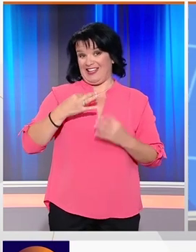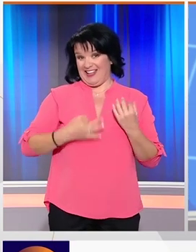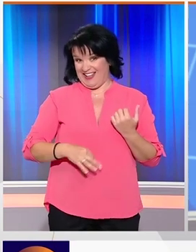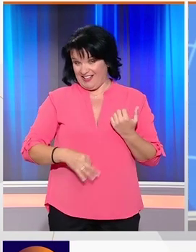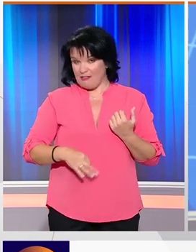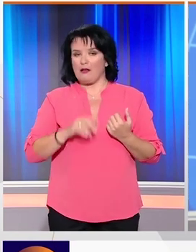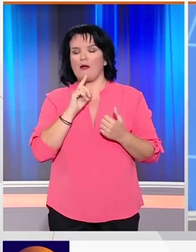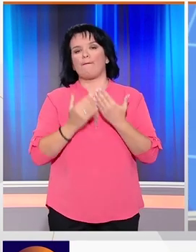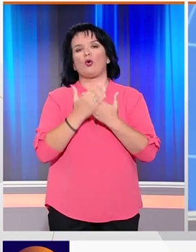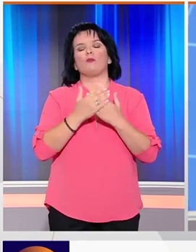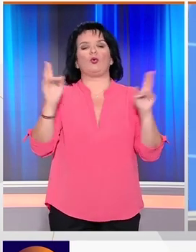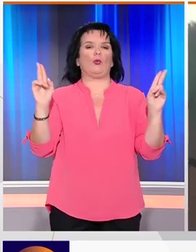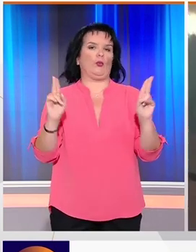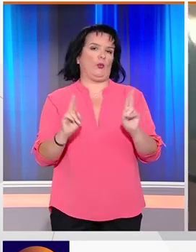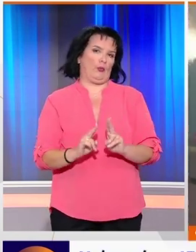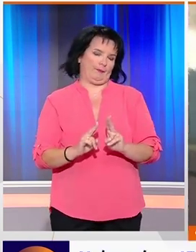υπό έλεγχο νωρίς το πρωί.